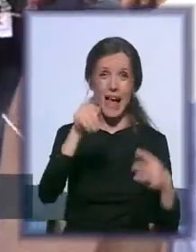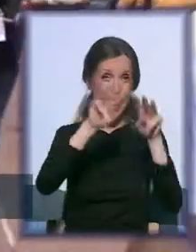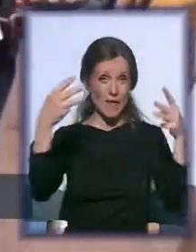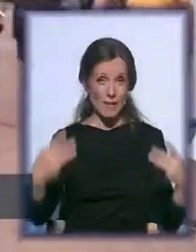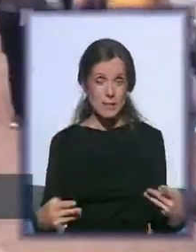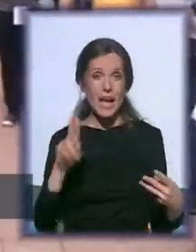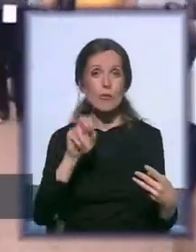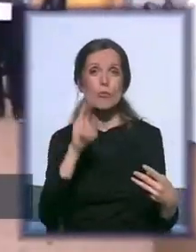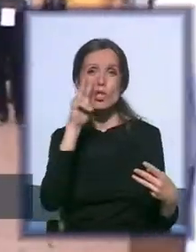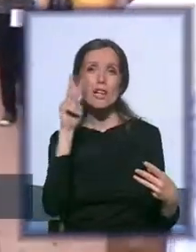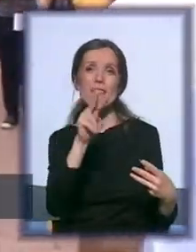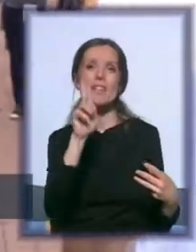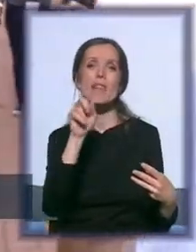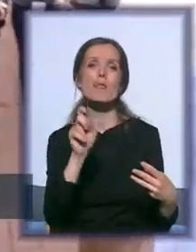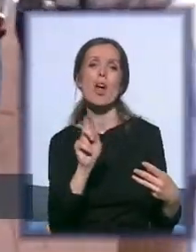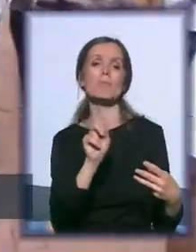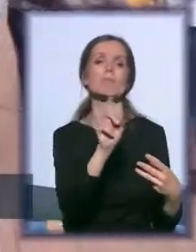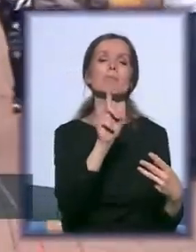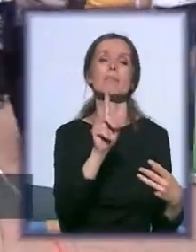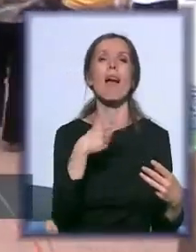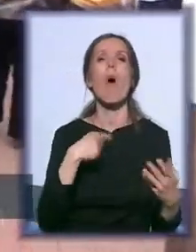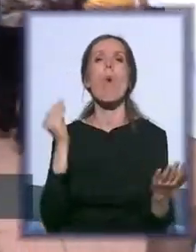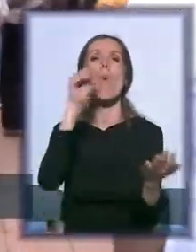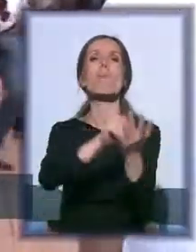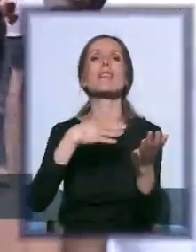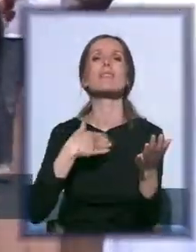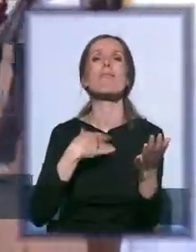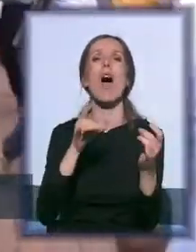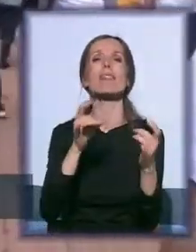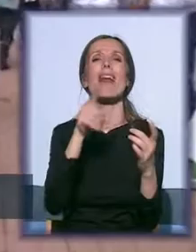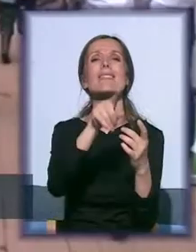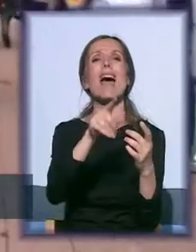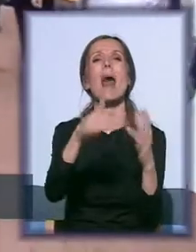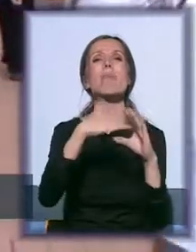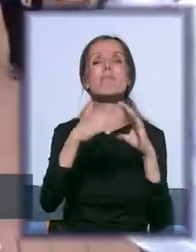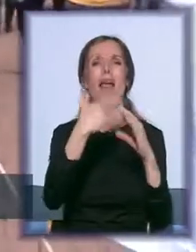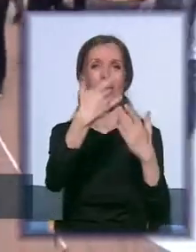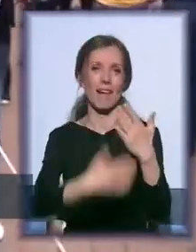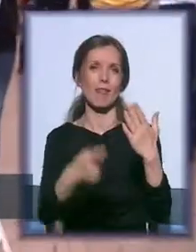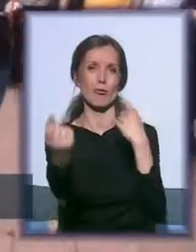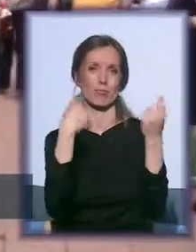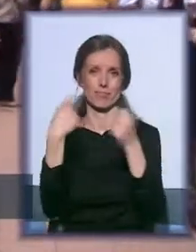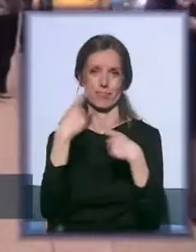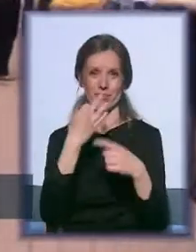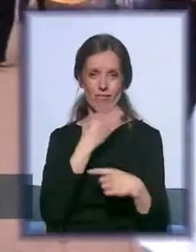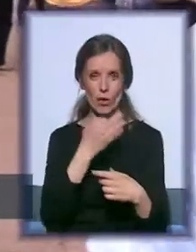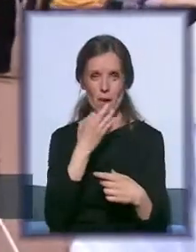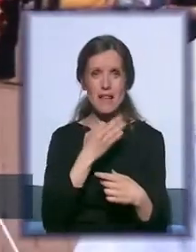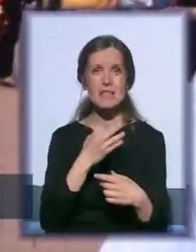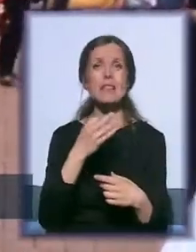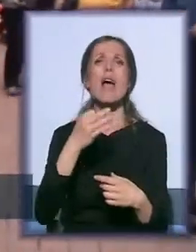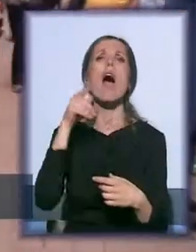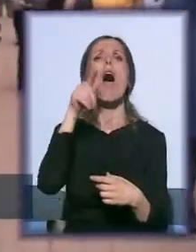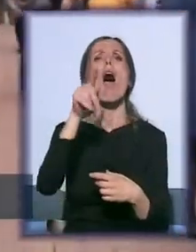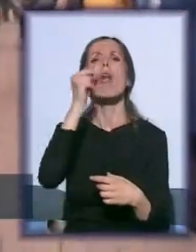možete da odete i da postanete član mailing liste. Da nisu samo predstavnici... Ponekad imam utisak da ljudi misle da samo